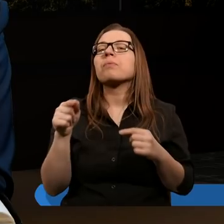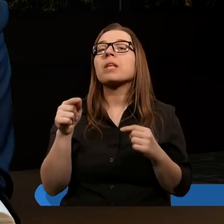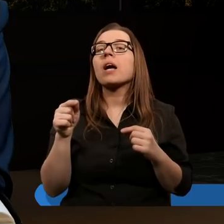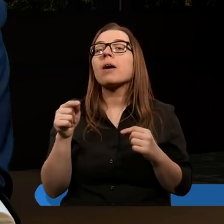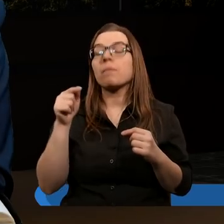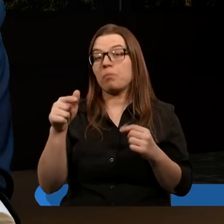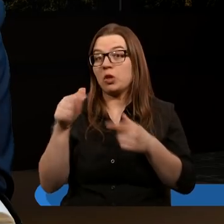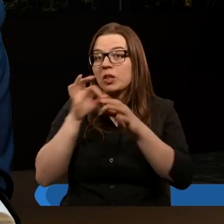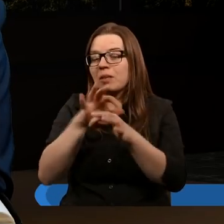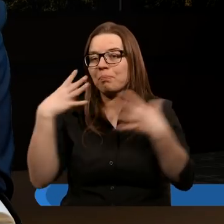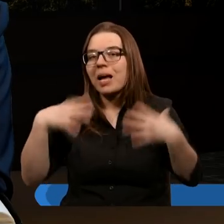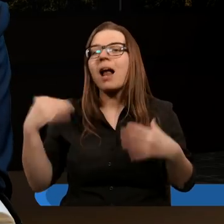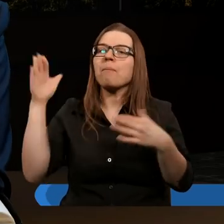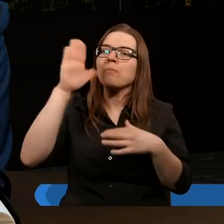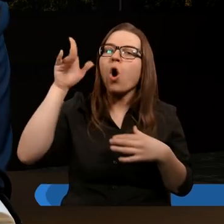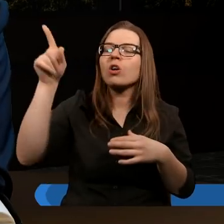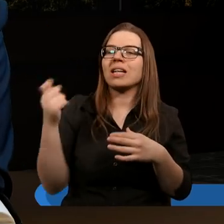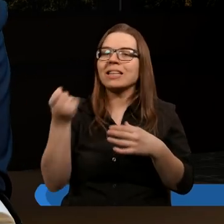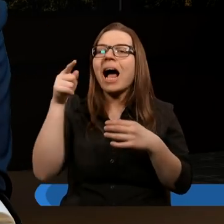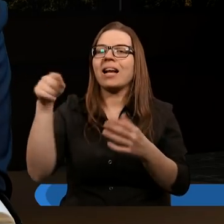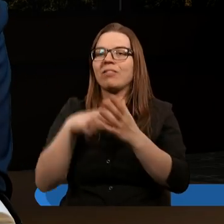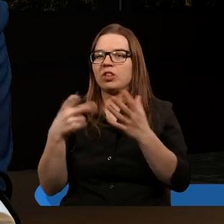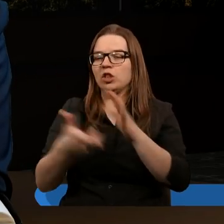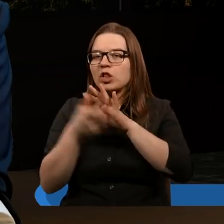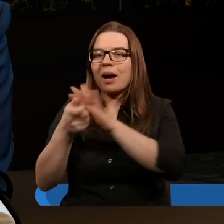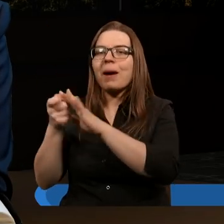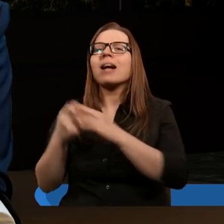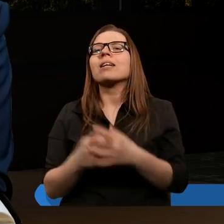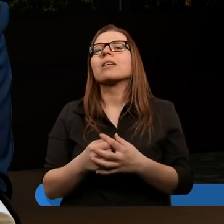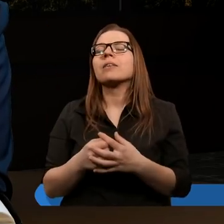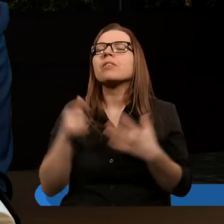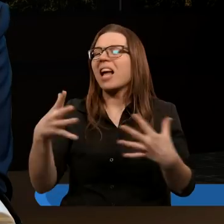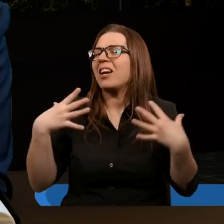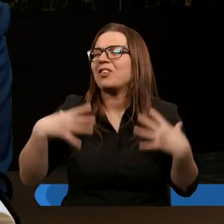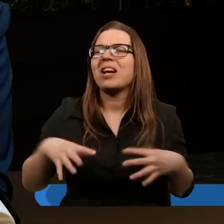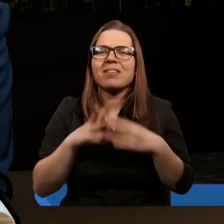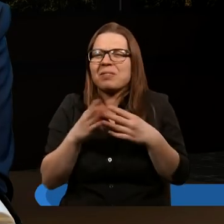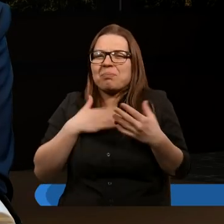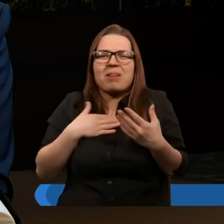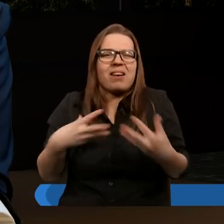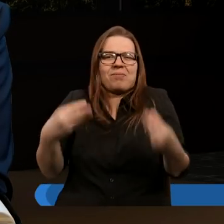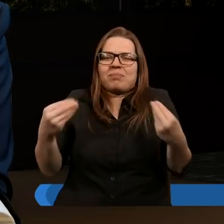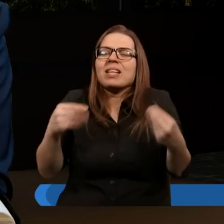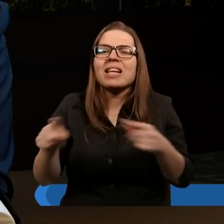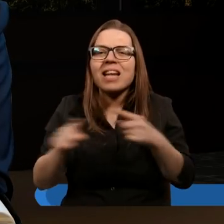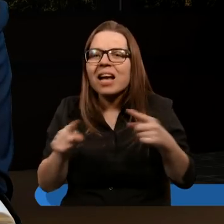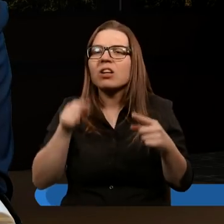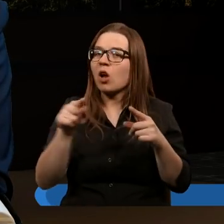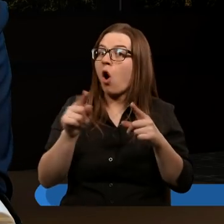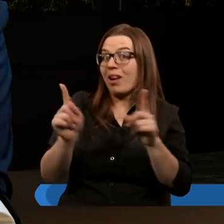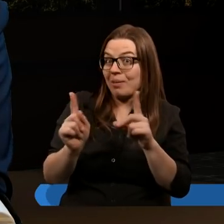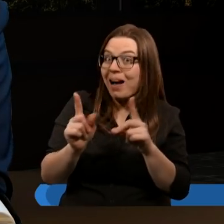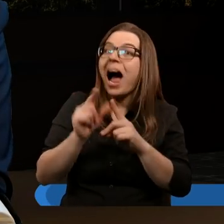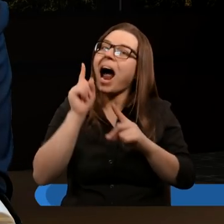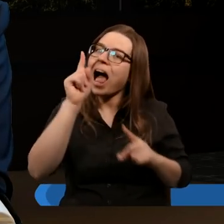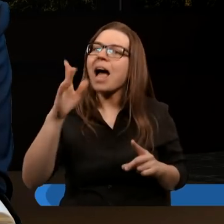Bożej, z tej bieli tego jeźdźca. No i ten koń, ta szata, to wszystko ma znaczenie, chociaż to są symbole, ale